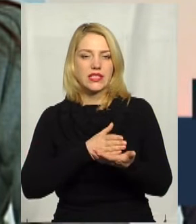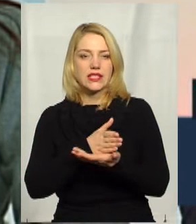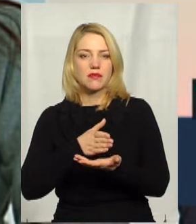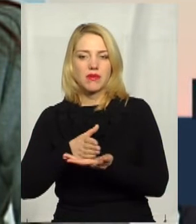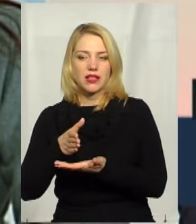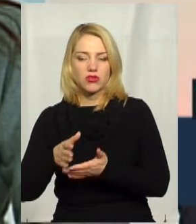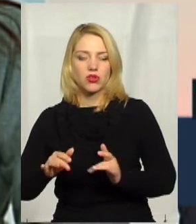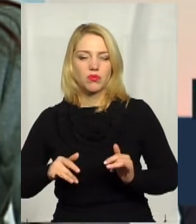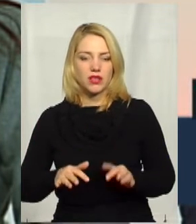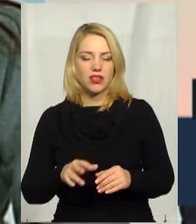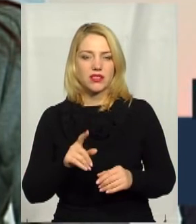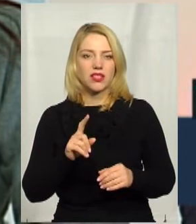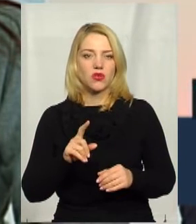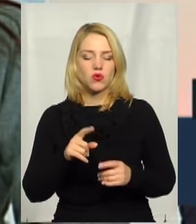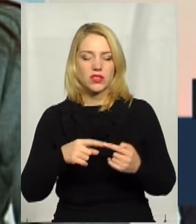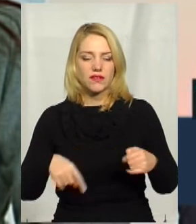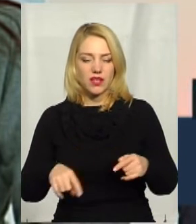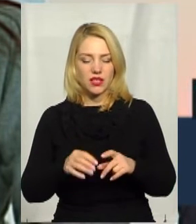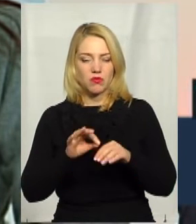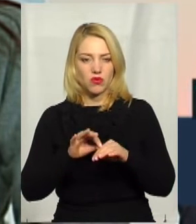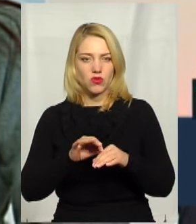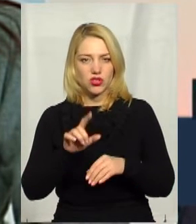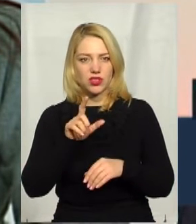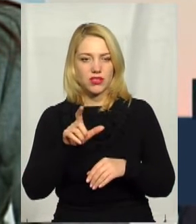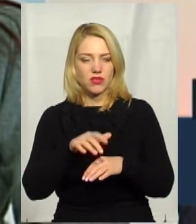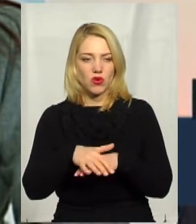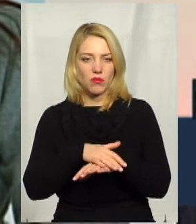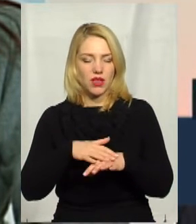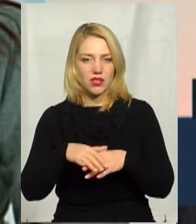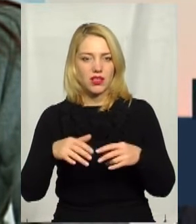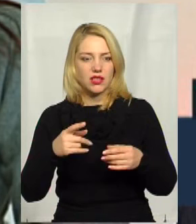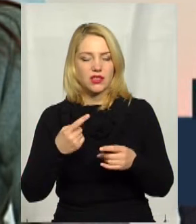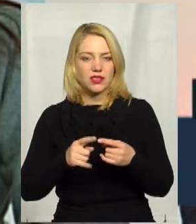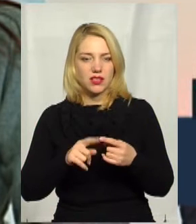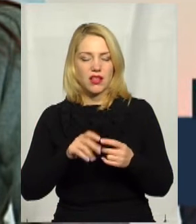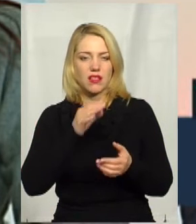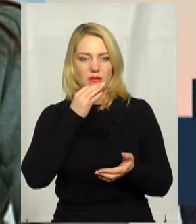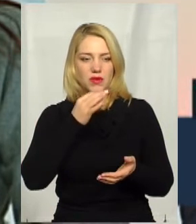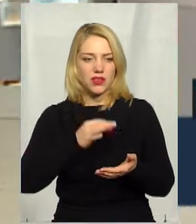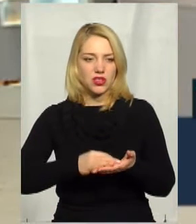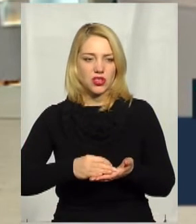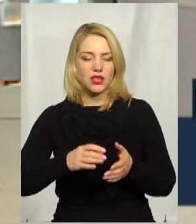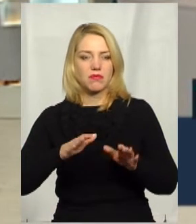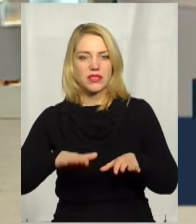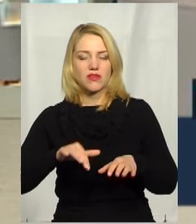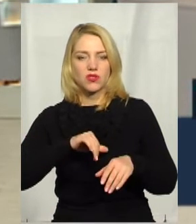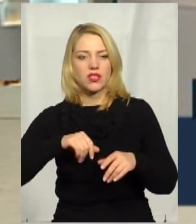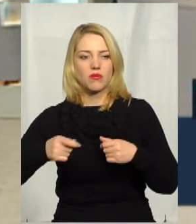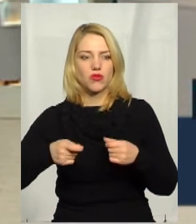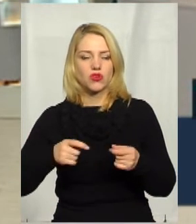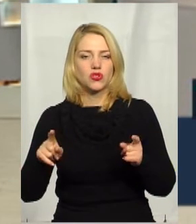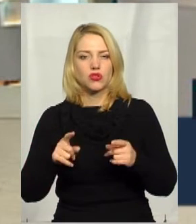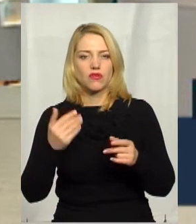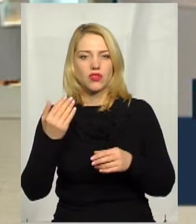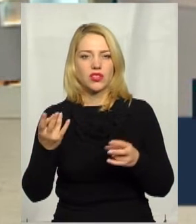операцій у сфері поводження з відходами в громаді лежить на плечах органів місцевого самоврядування. Що вони для цього